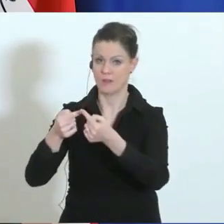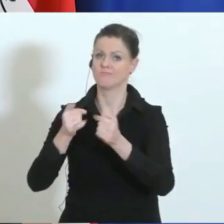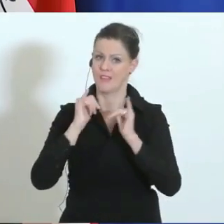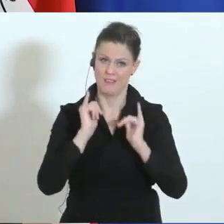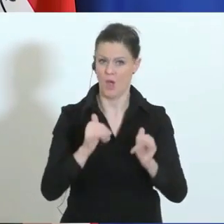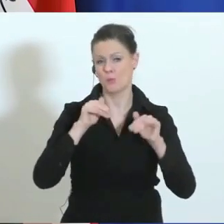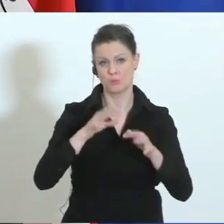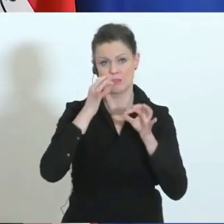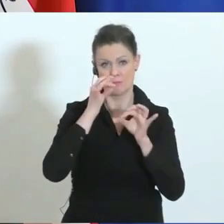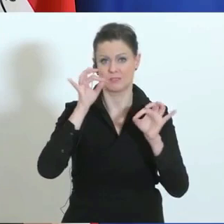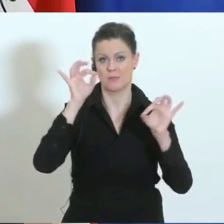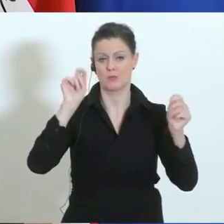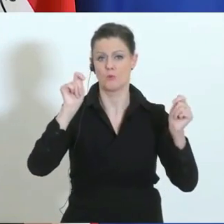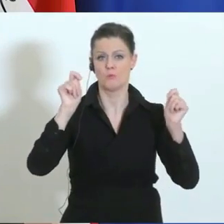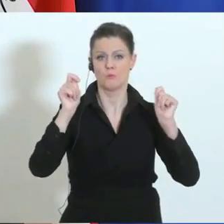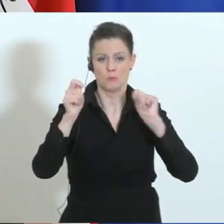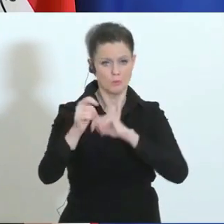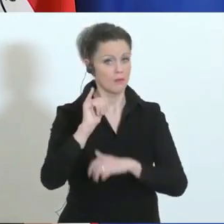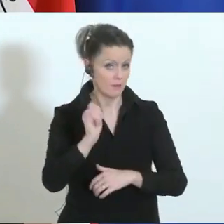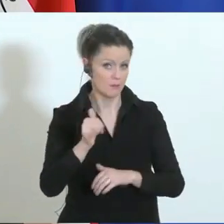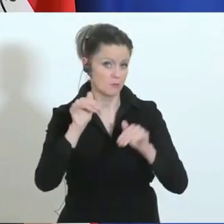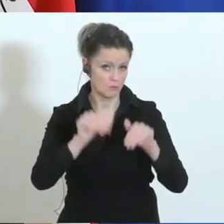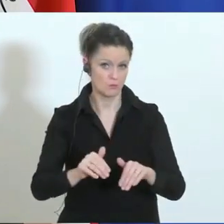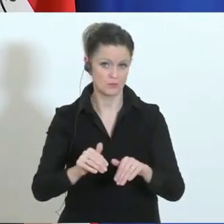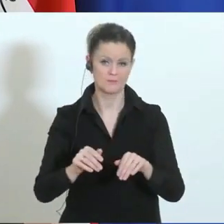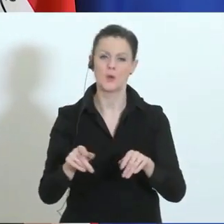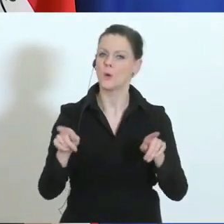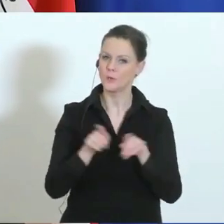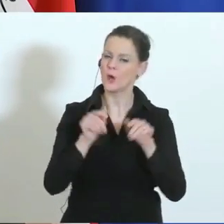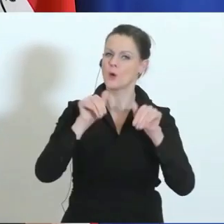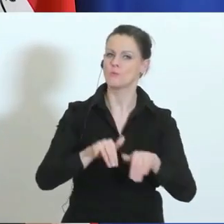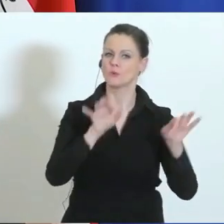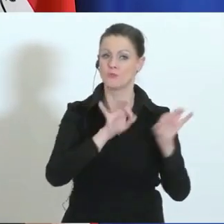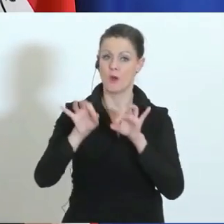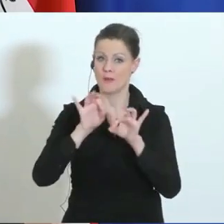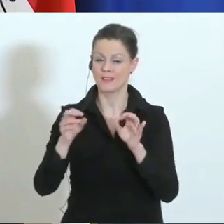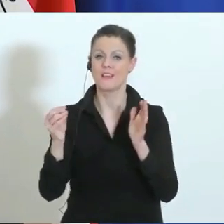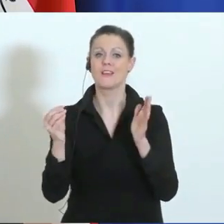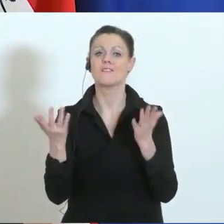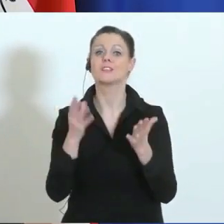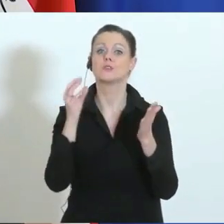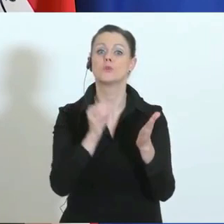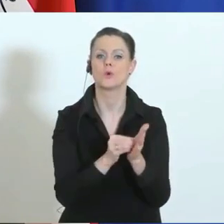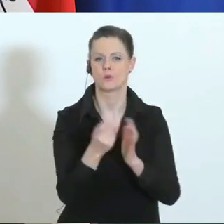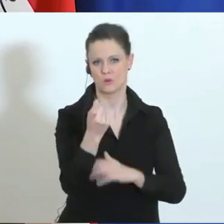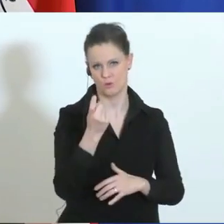in unseren Besprechungen. Und gleichzeitig auch uns vorzubereiten auf das, was noch kommt. Und wir sind